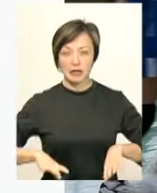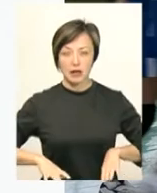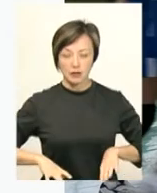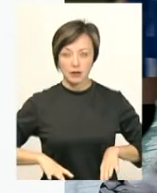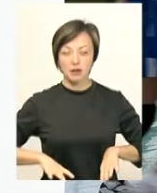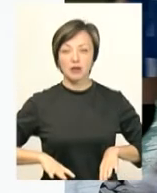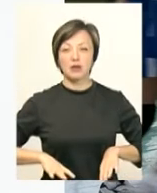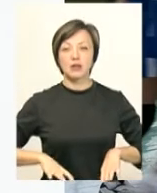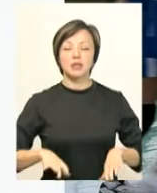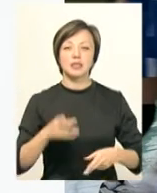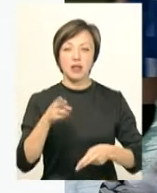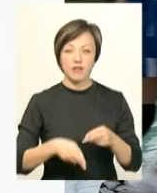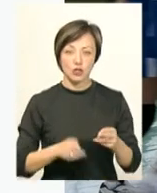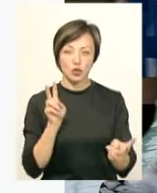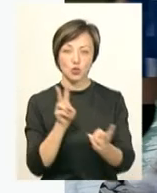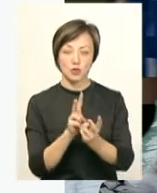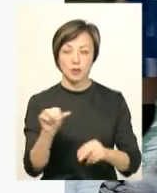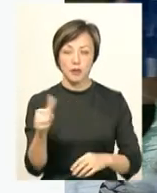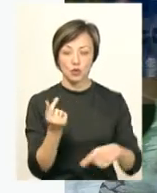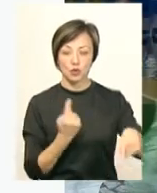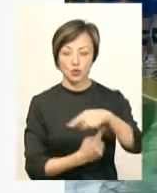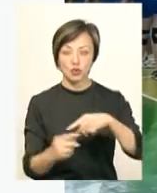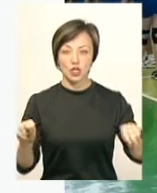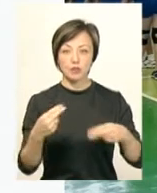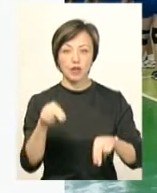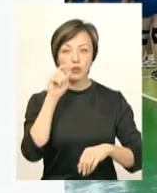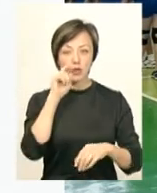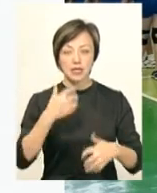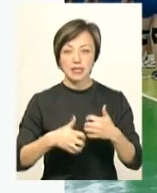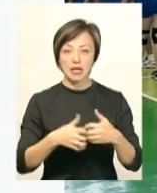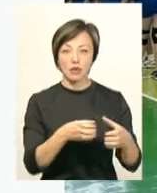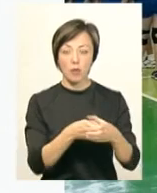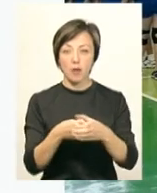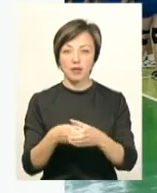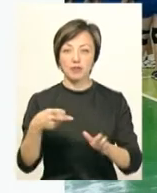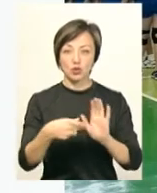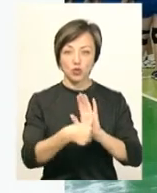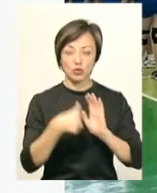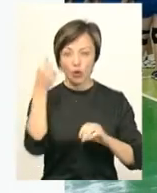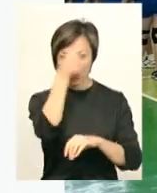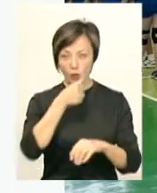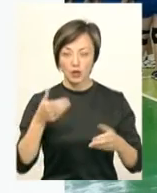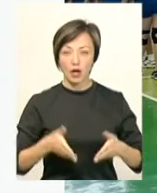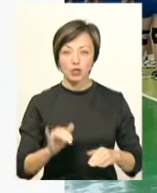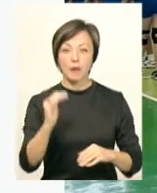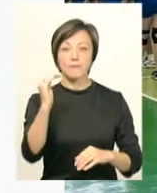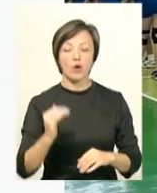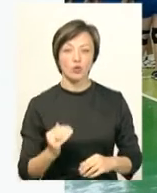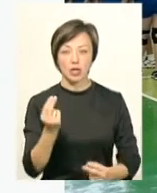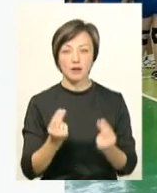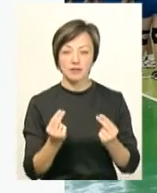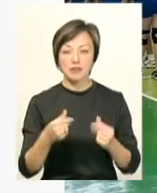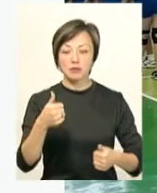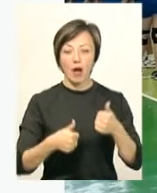Юзефа Слівінська, завершила зустрічі першого туру Чемпіонату України серед команд 2006 року народження та молодших гравців.